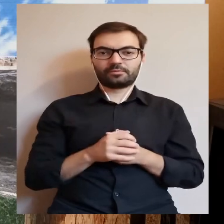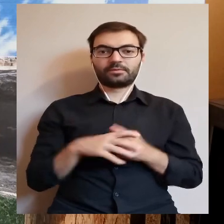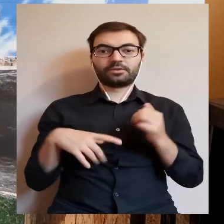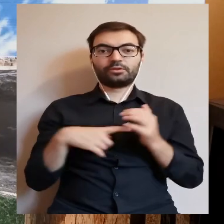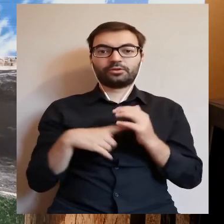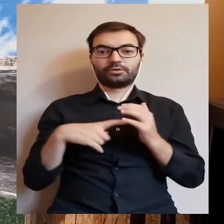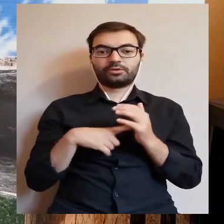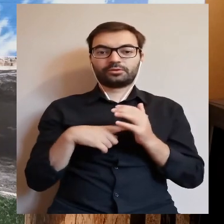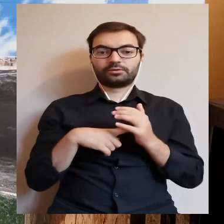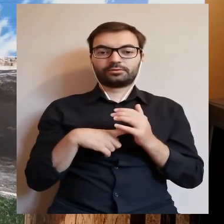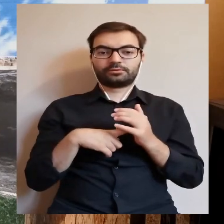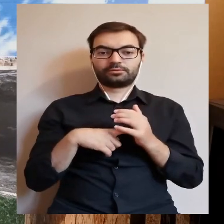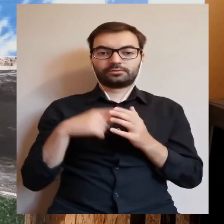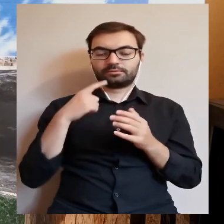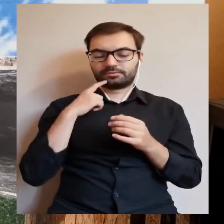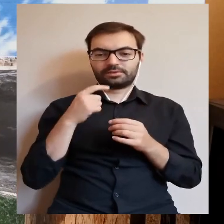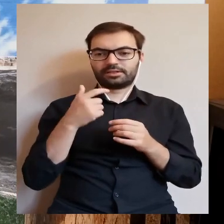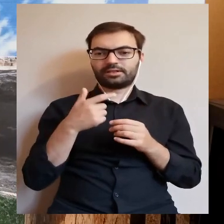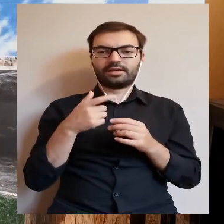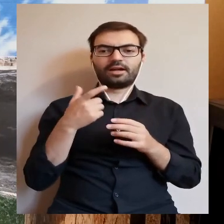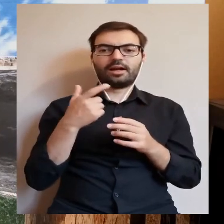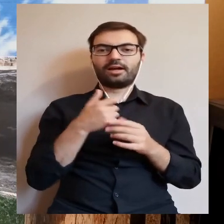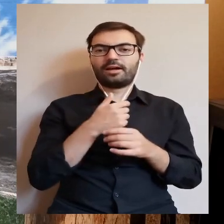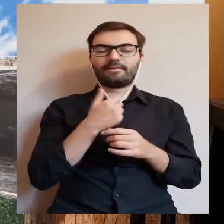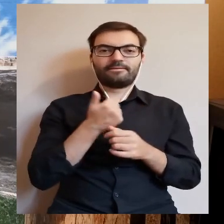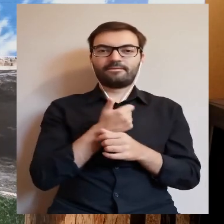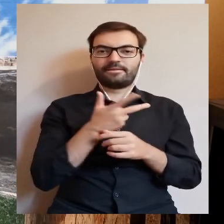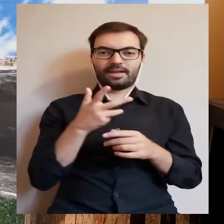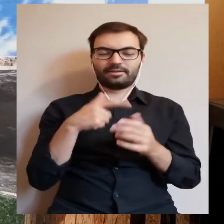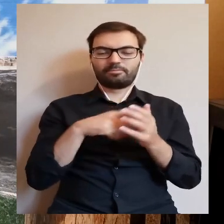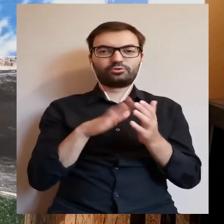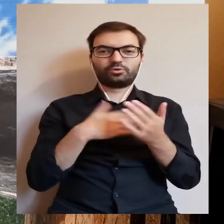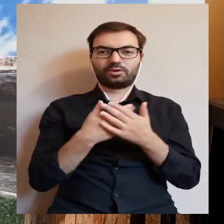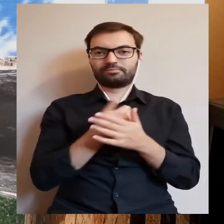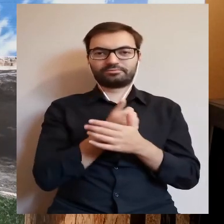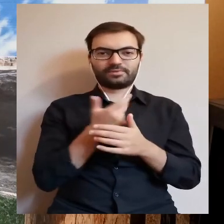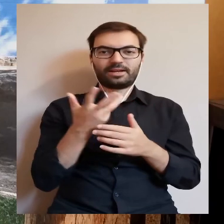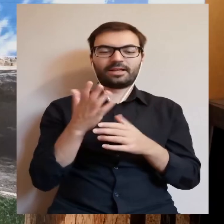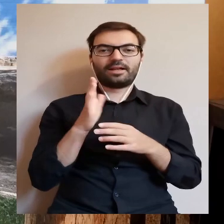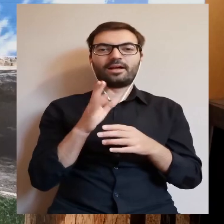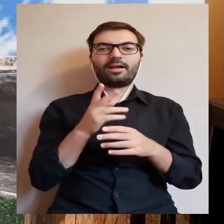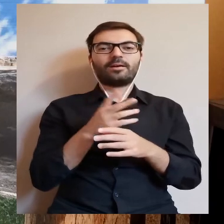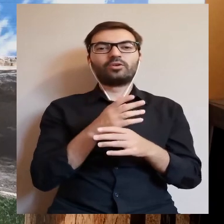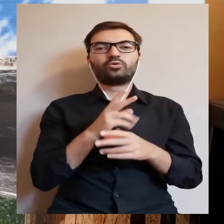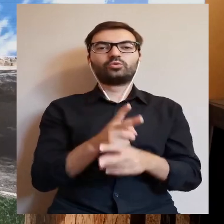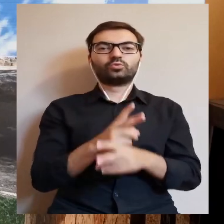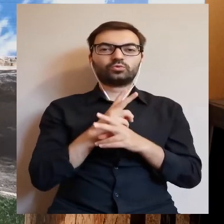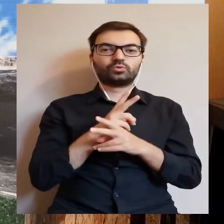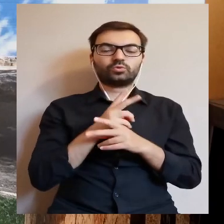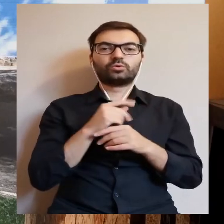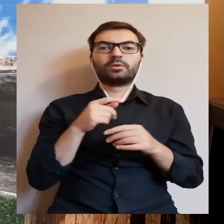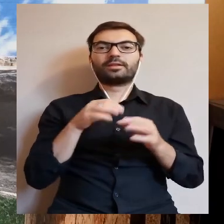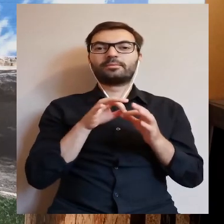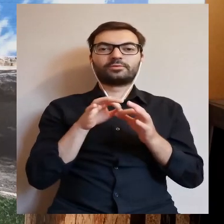Jest to jeden z wielu przewodników subiektywnych po powiatach województwa mazowieckiego. Bardzo je Państwu polecam,